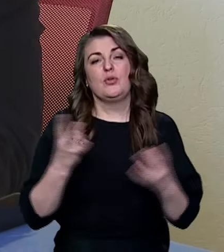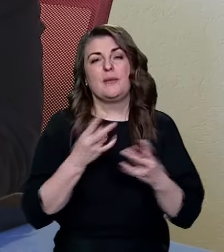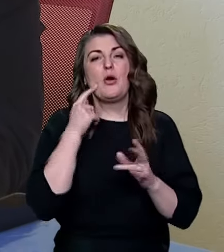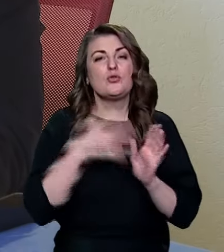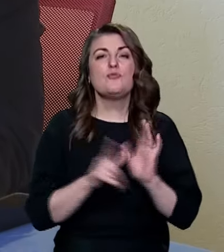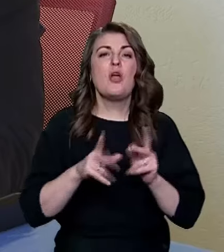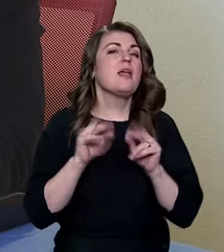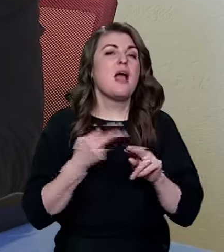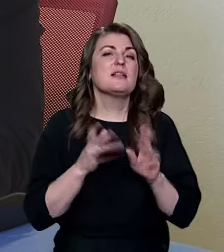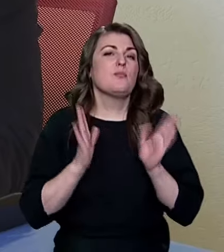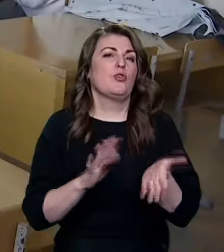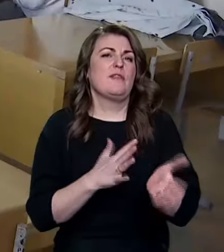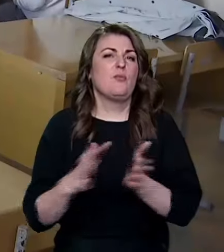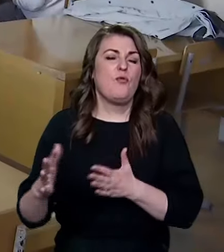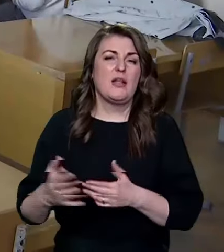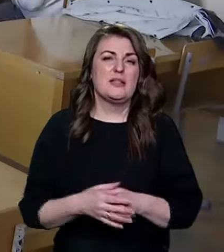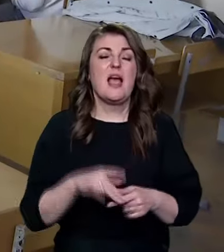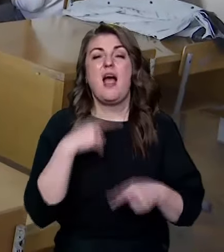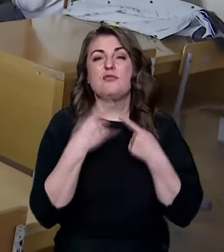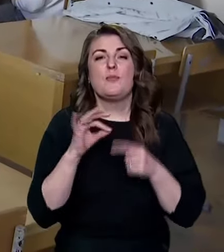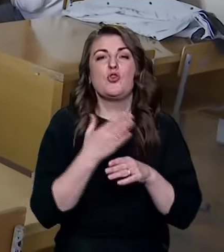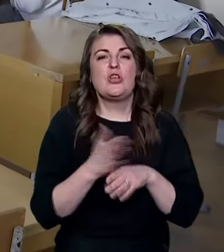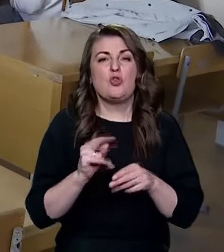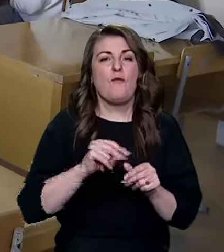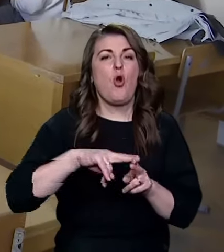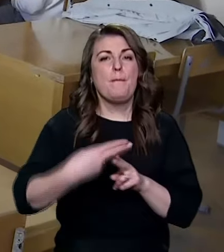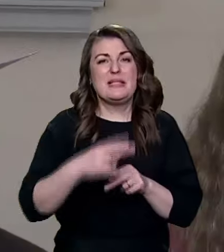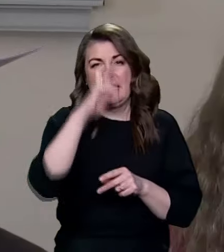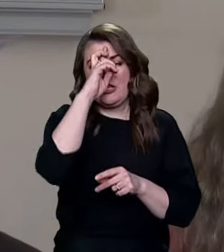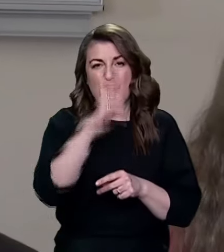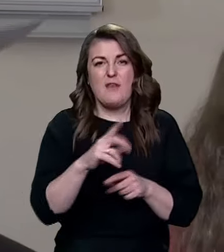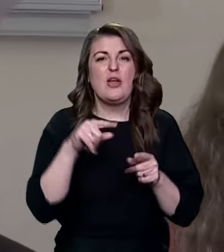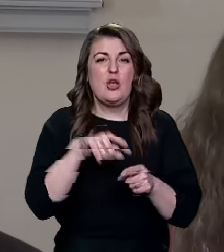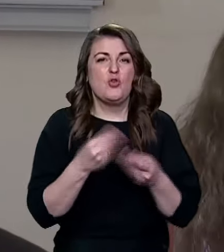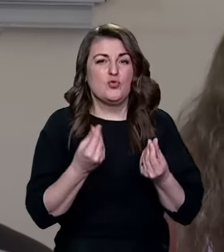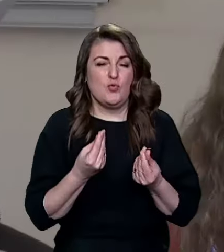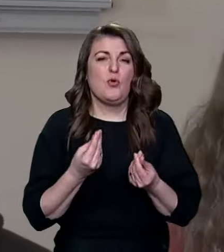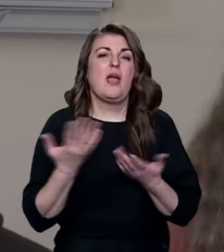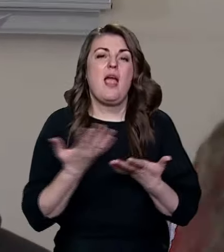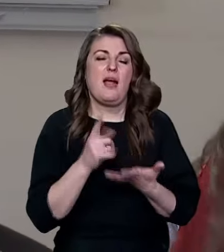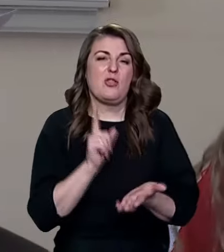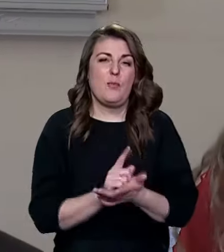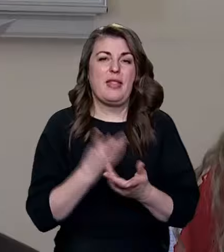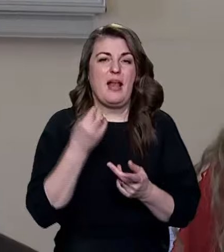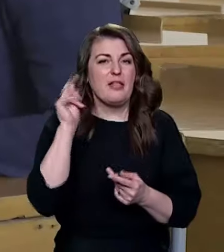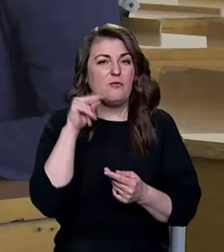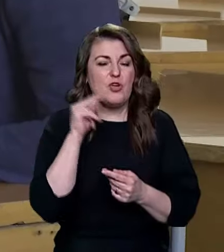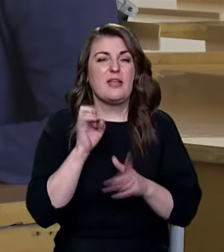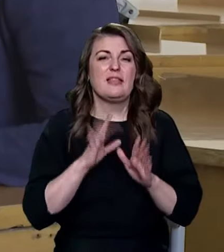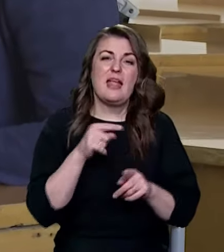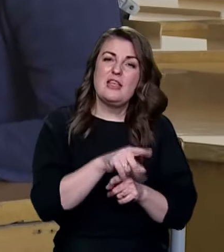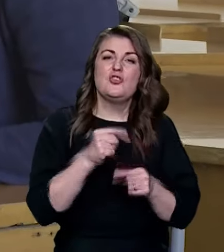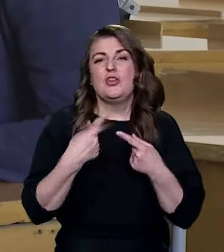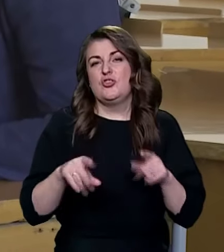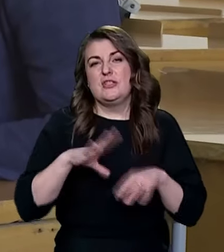розуміти, як це буде відбуватися. Йдеться про часткову компенсацію державою, тієї суми грошей, яка необхідна для навчання на тій чи